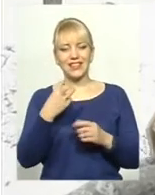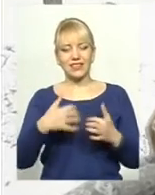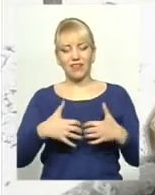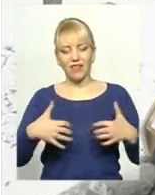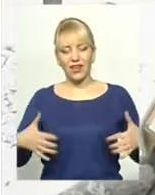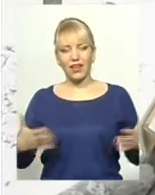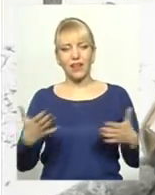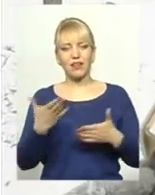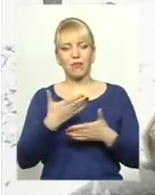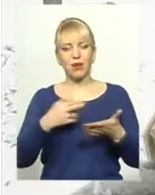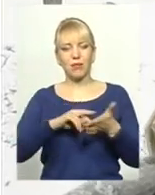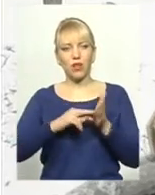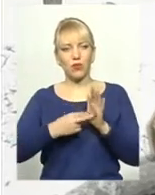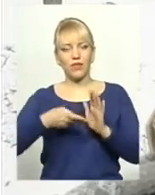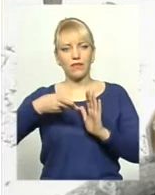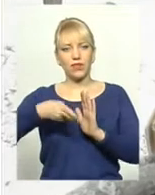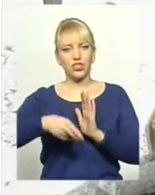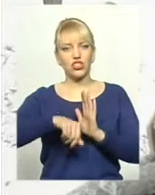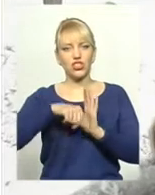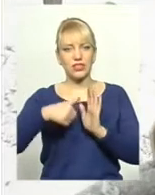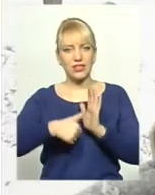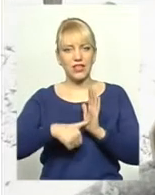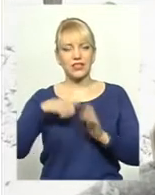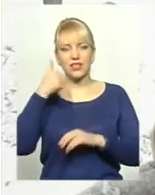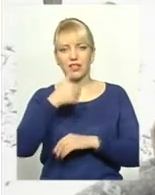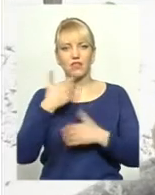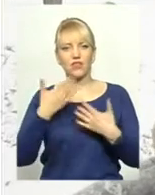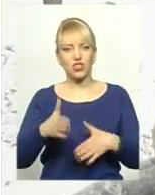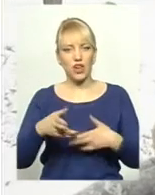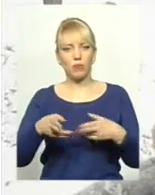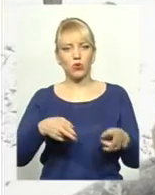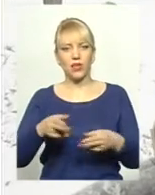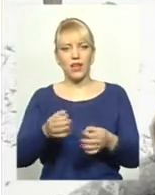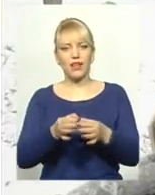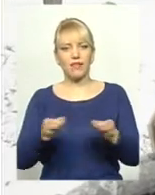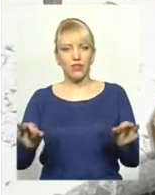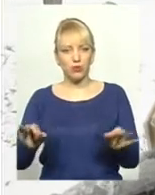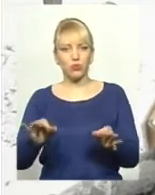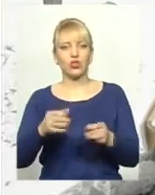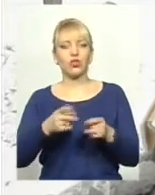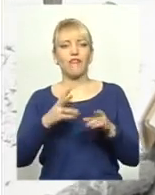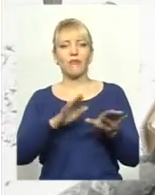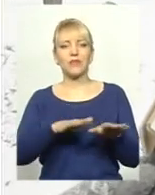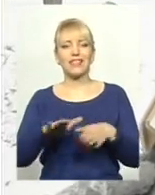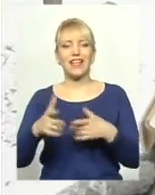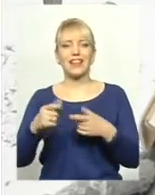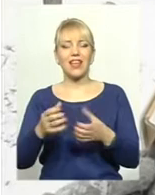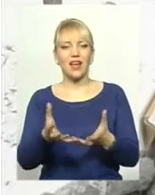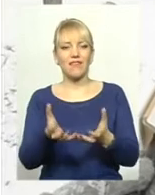планували на 2016 рік, простерилізовані і випущені в ті міста, де ми їх